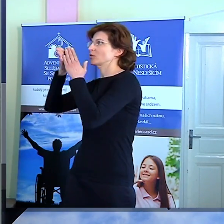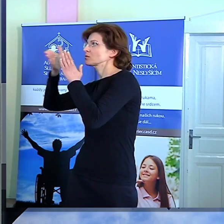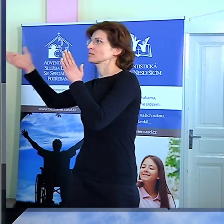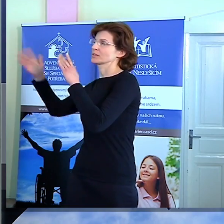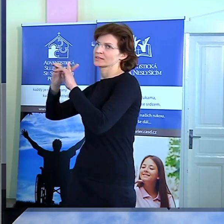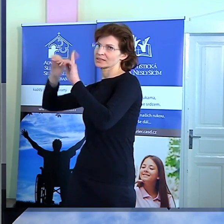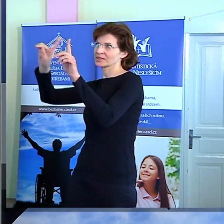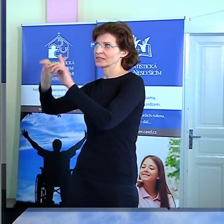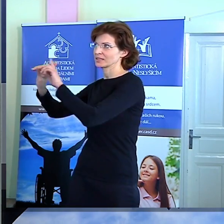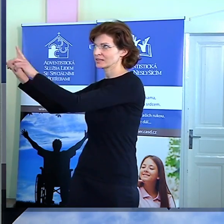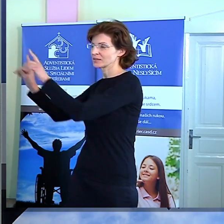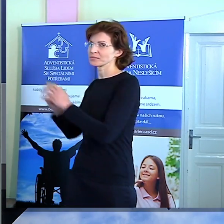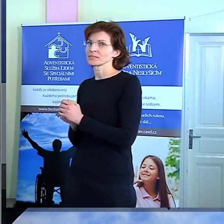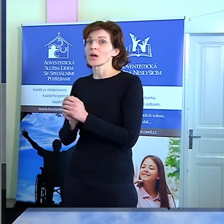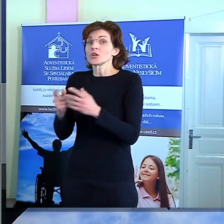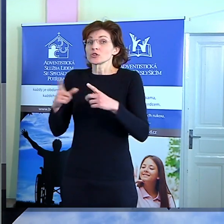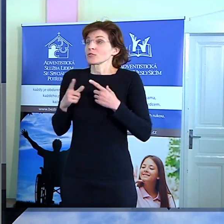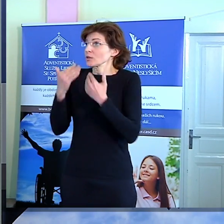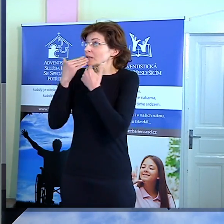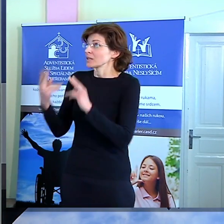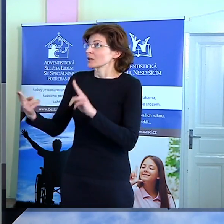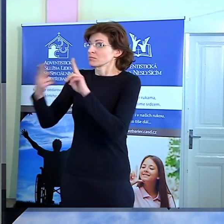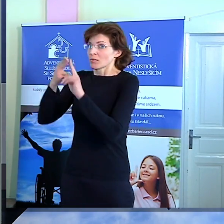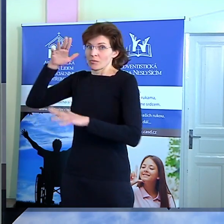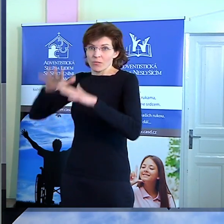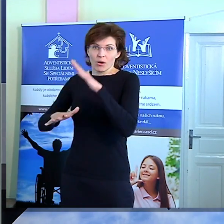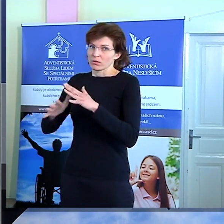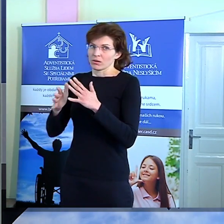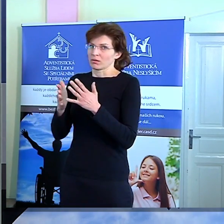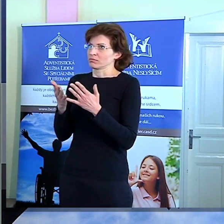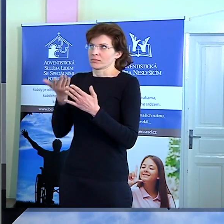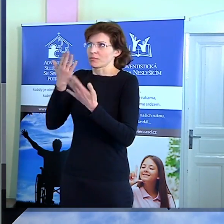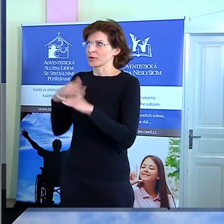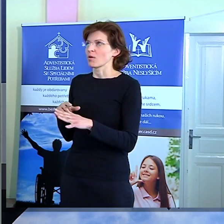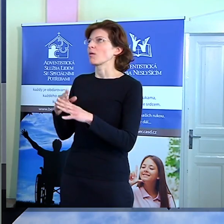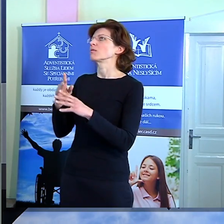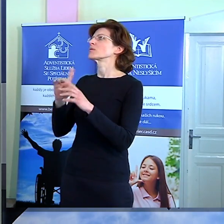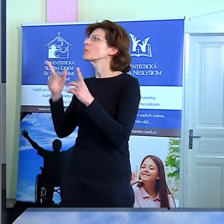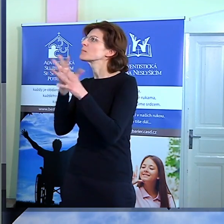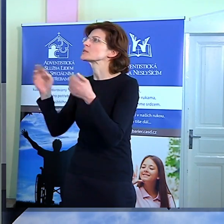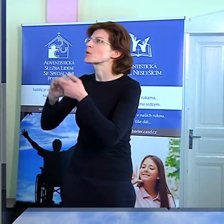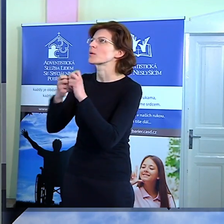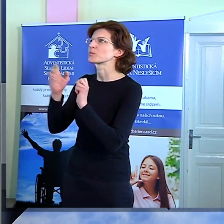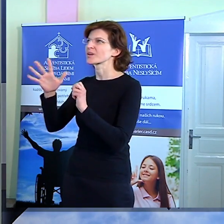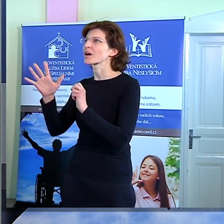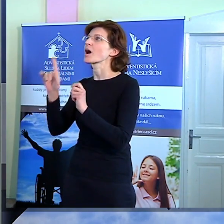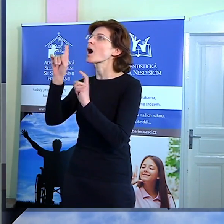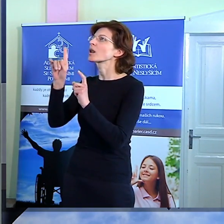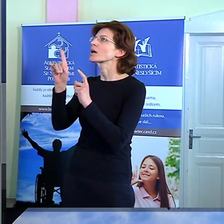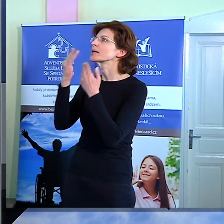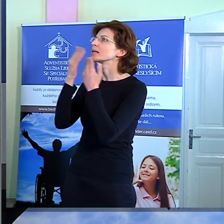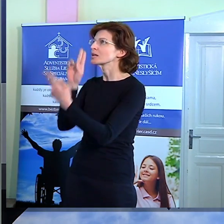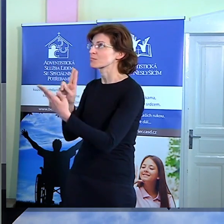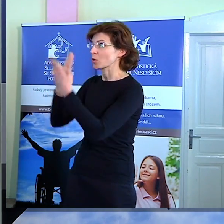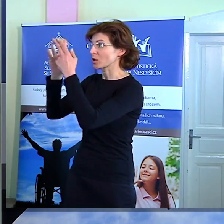Pavlovi se nestal nějakým pohodovým. Nestal se bez problému. Ale díky cíli, který Apoštol